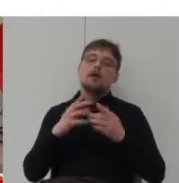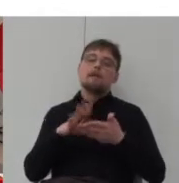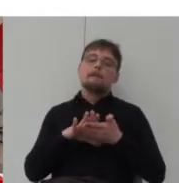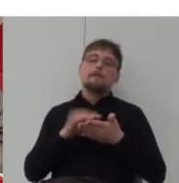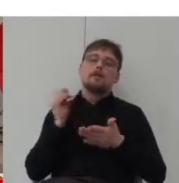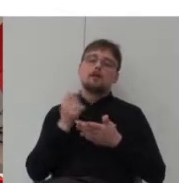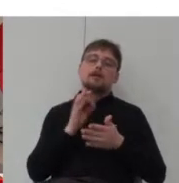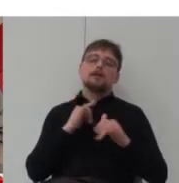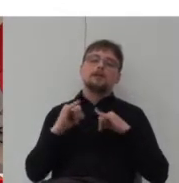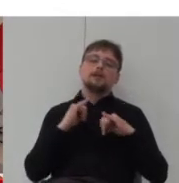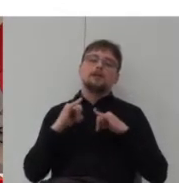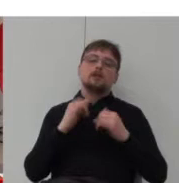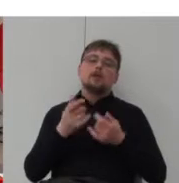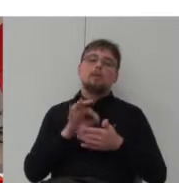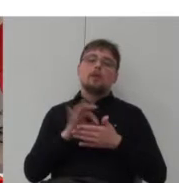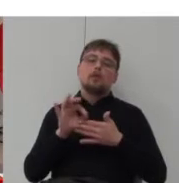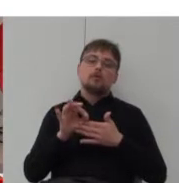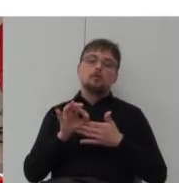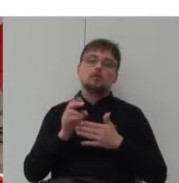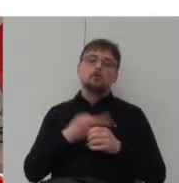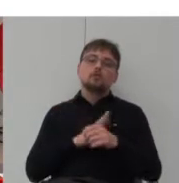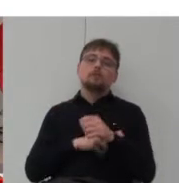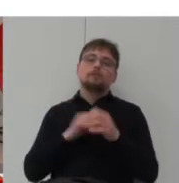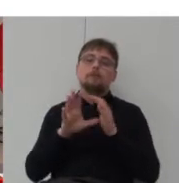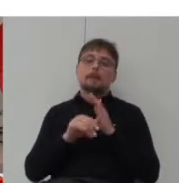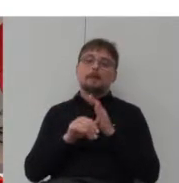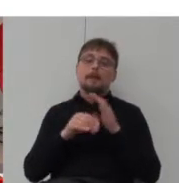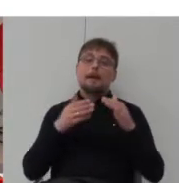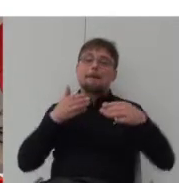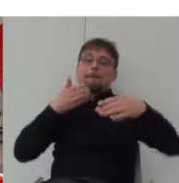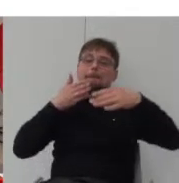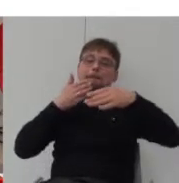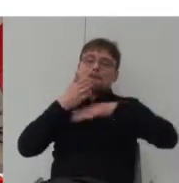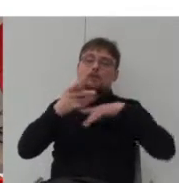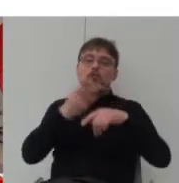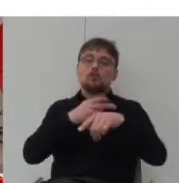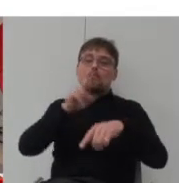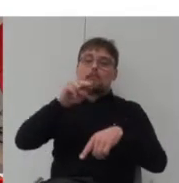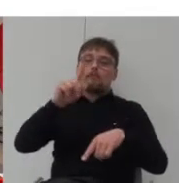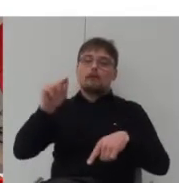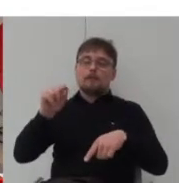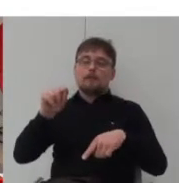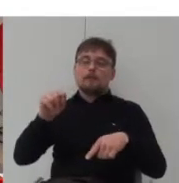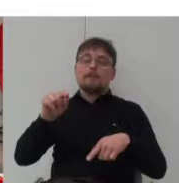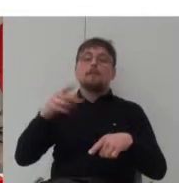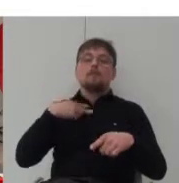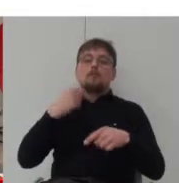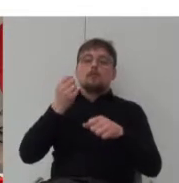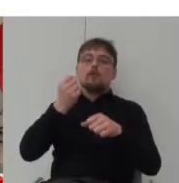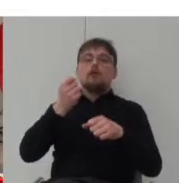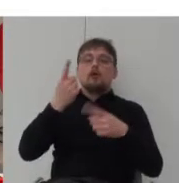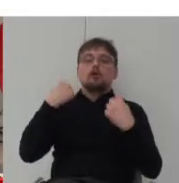takim projektem Urząd Miasta przez Urząd Pracy i przez formułę robót publicznych zatrudniał mieszkańców